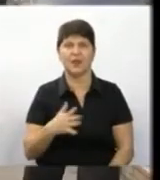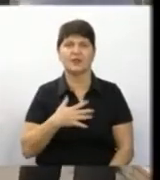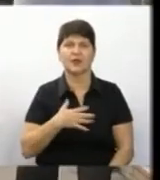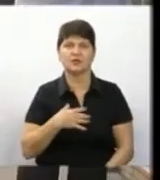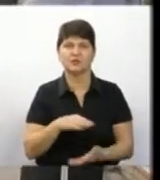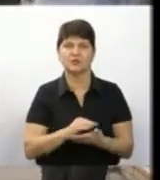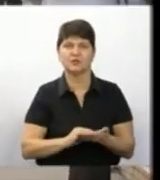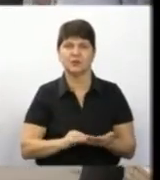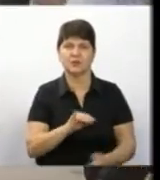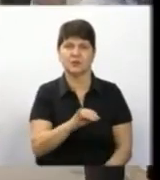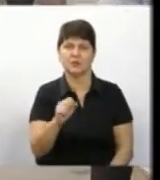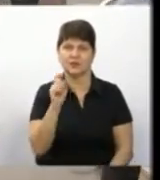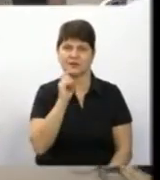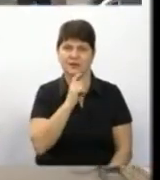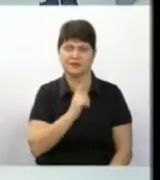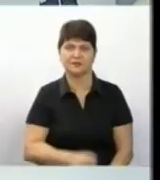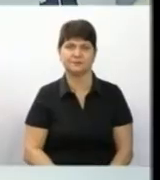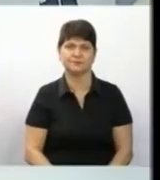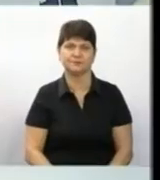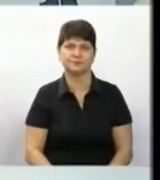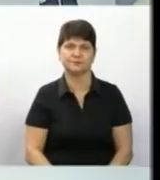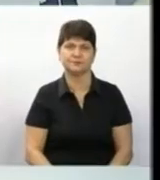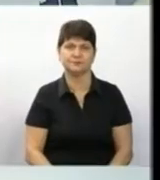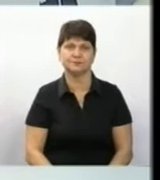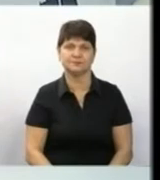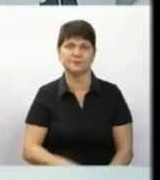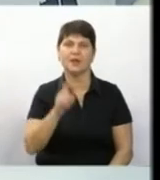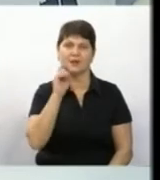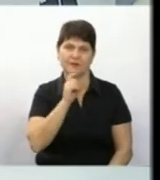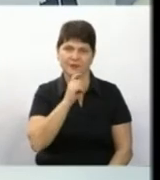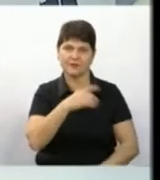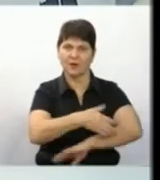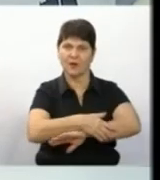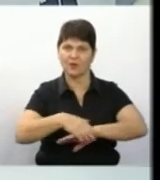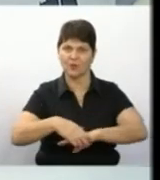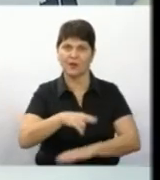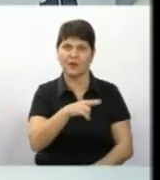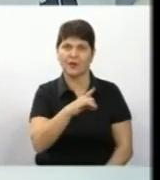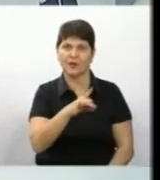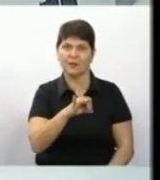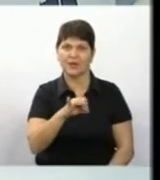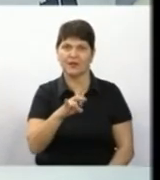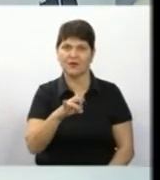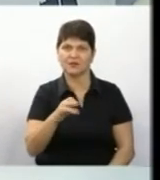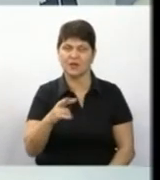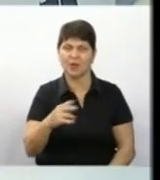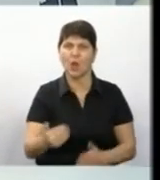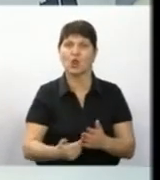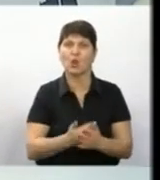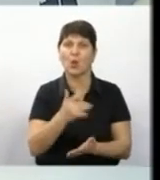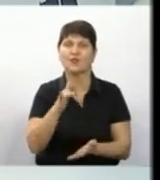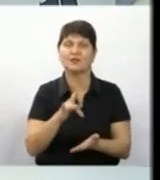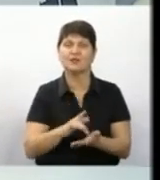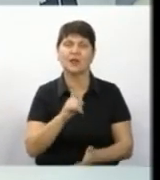Наумчак. Новини на Суспільному. Вінниця. У Вінниці на вулиці Привокзальній працюватиме новий центр